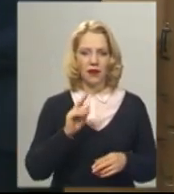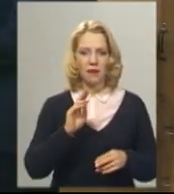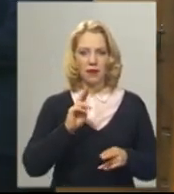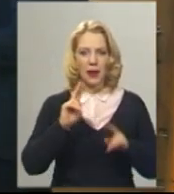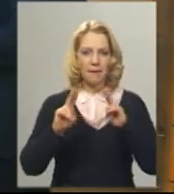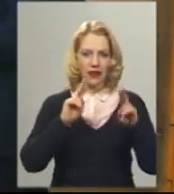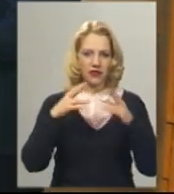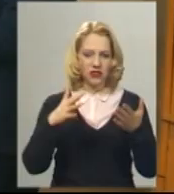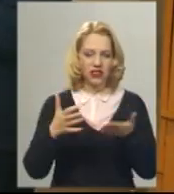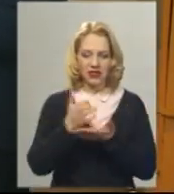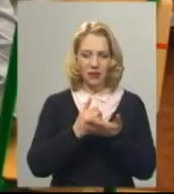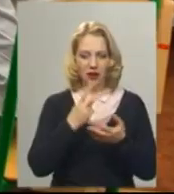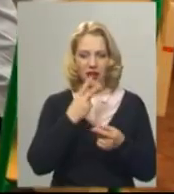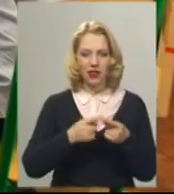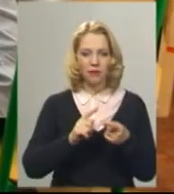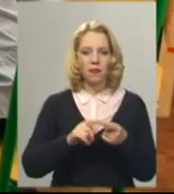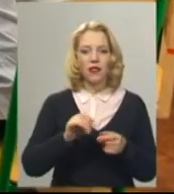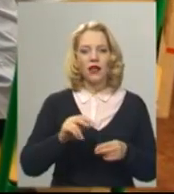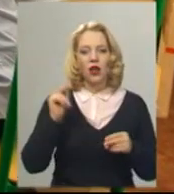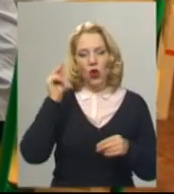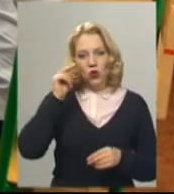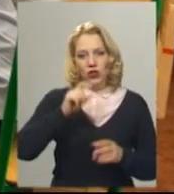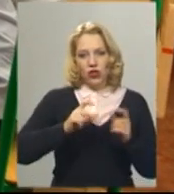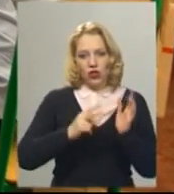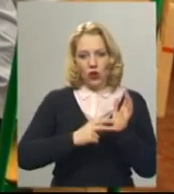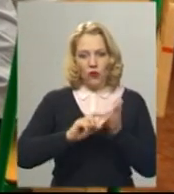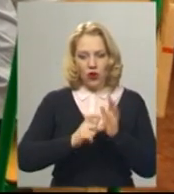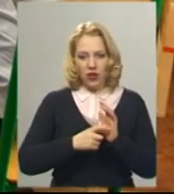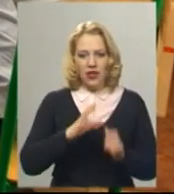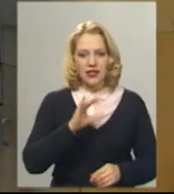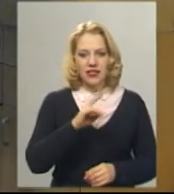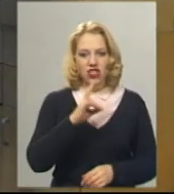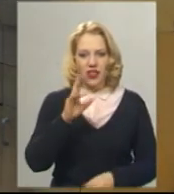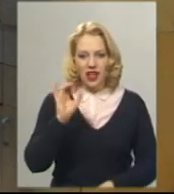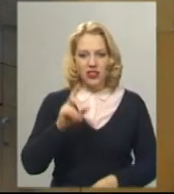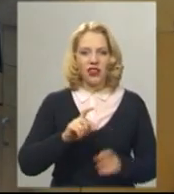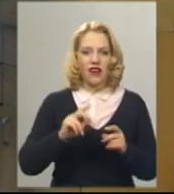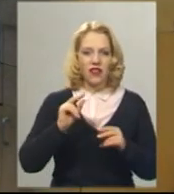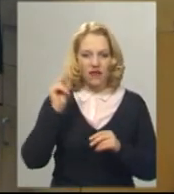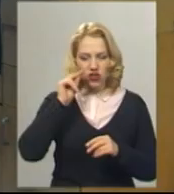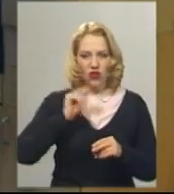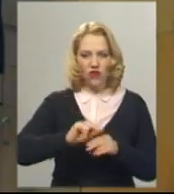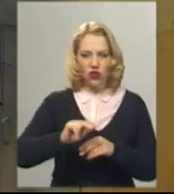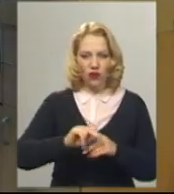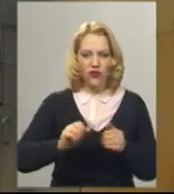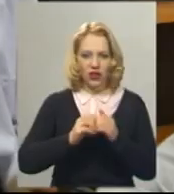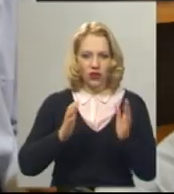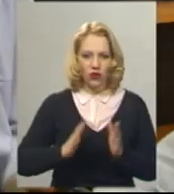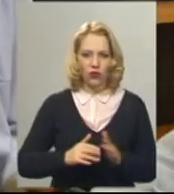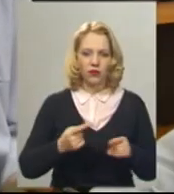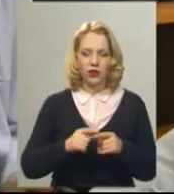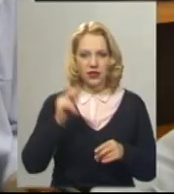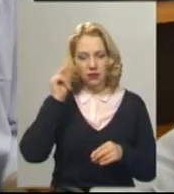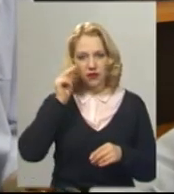На відео урок історії в учні всьому класу Січенецького навчально-виховного комплексу. За допомогою інтерактивних завдань Сергій Тимофійко